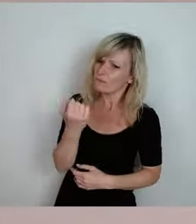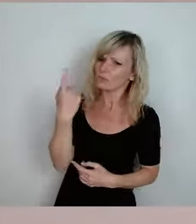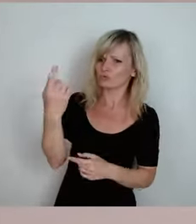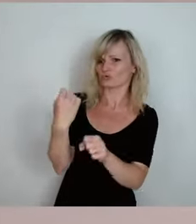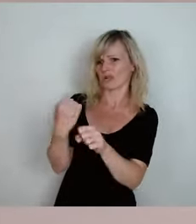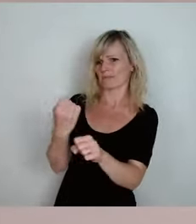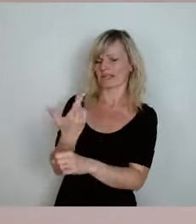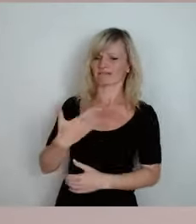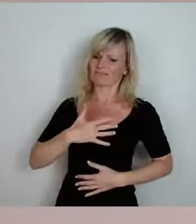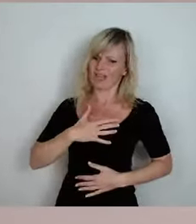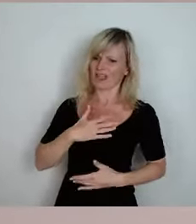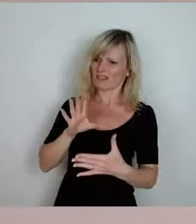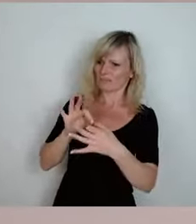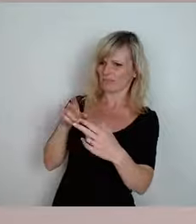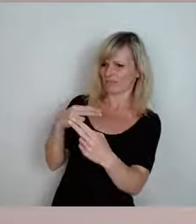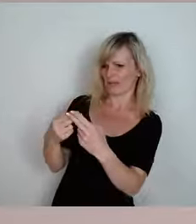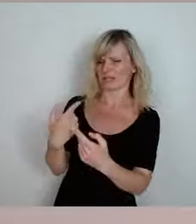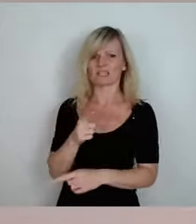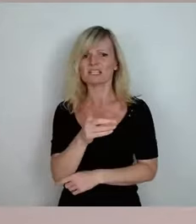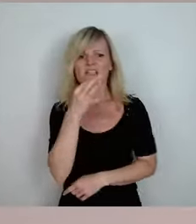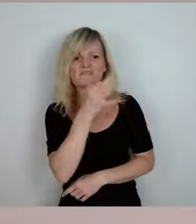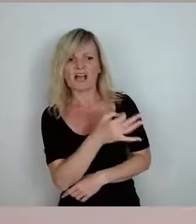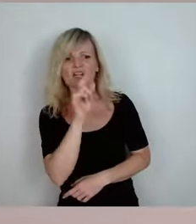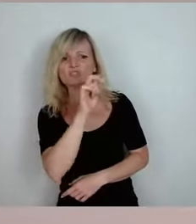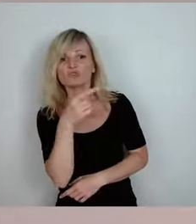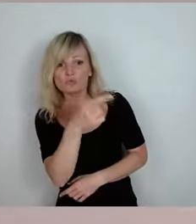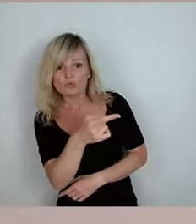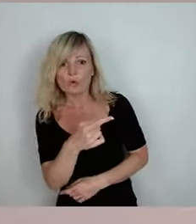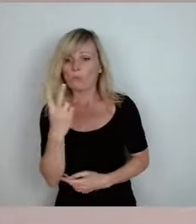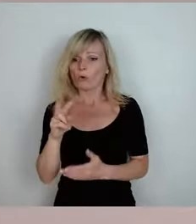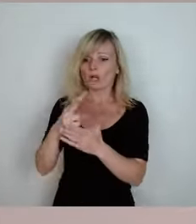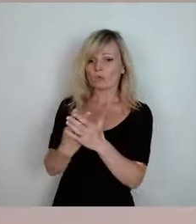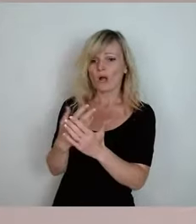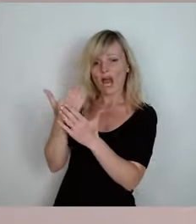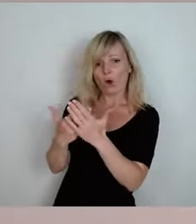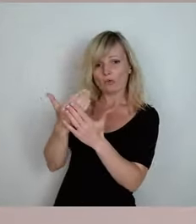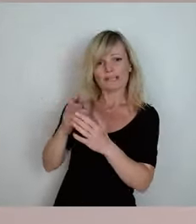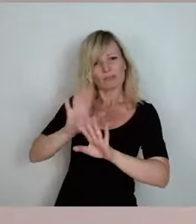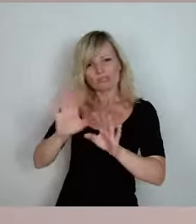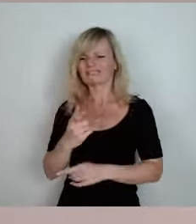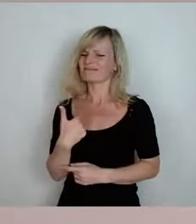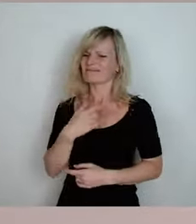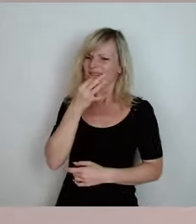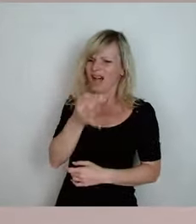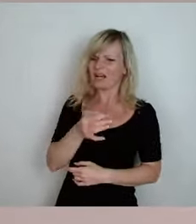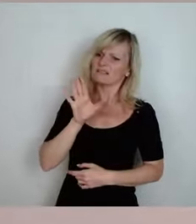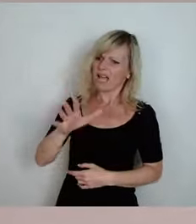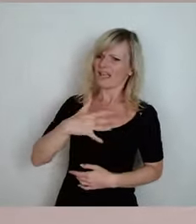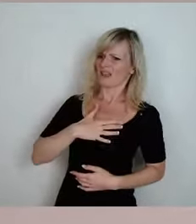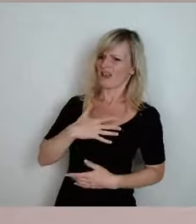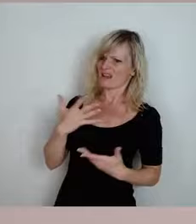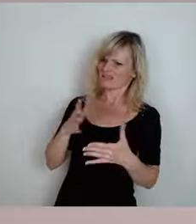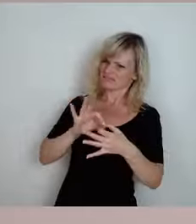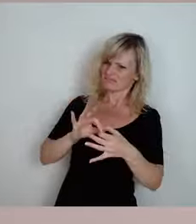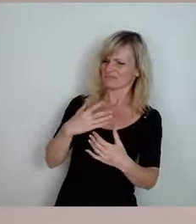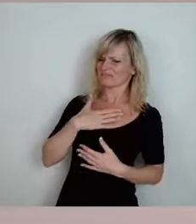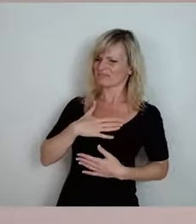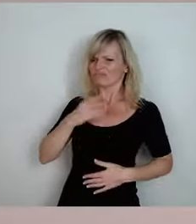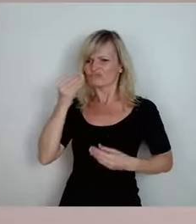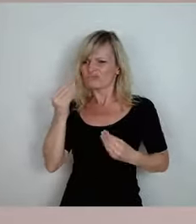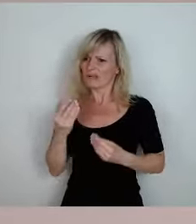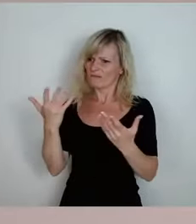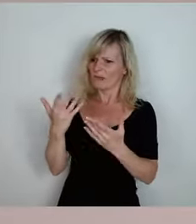Und dass sie nicht zuerst fragen, ist das Studium oder duale Ausbildung, sondern was liegt dir? Und dann im Zweifel diesen Beruf lernen